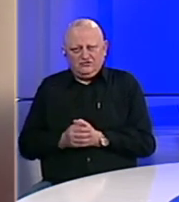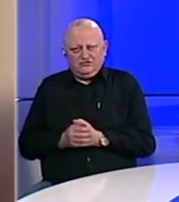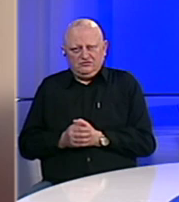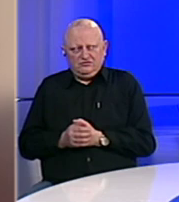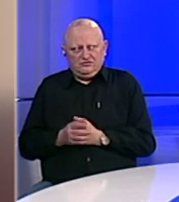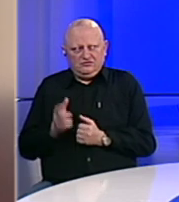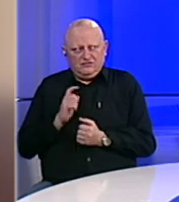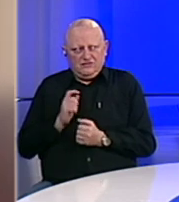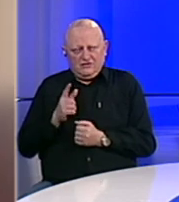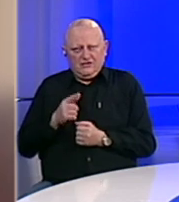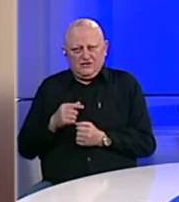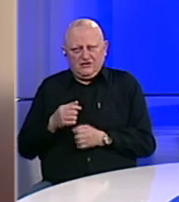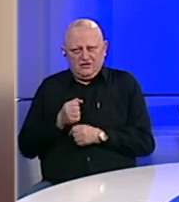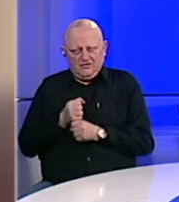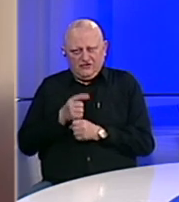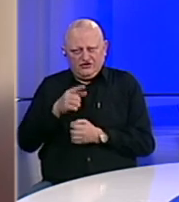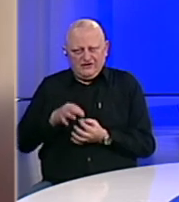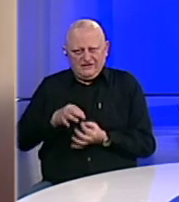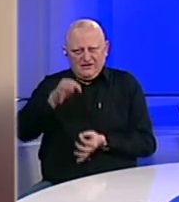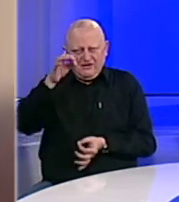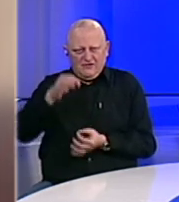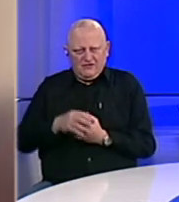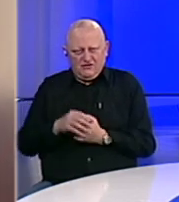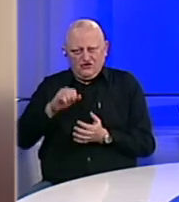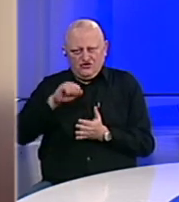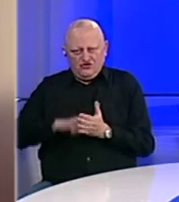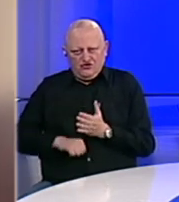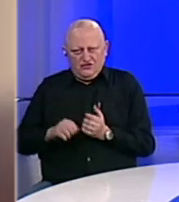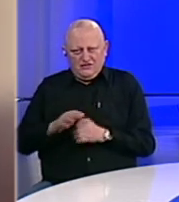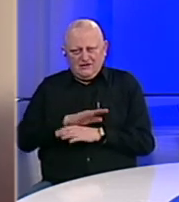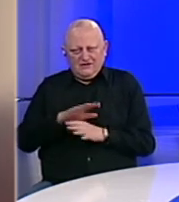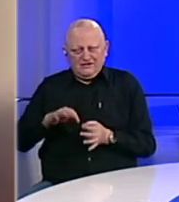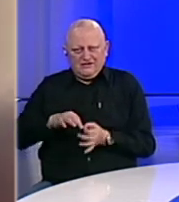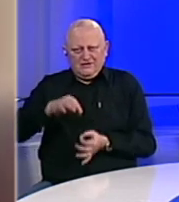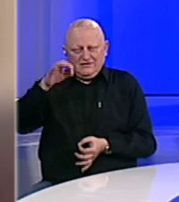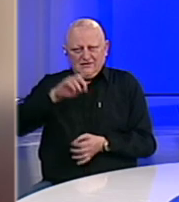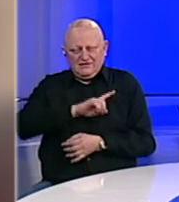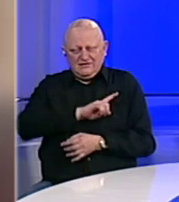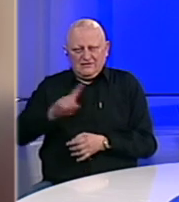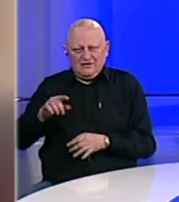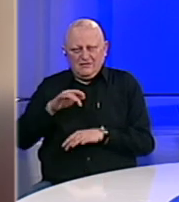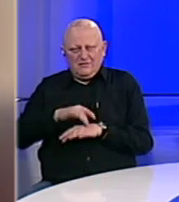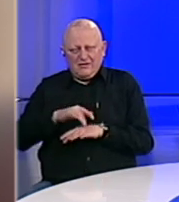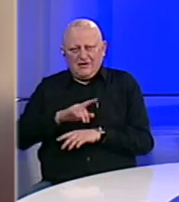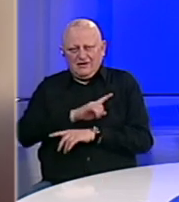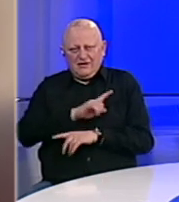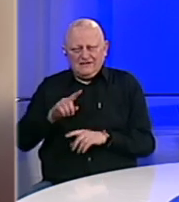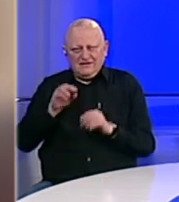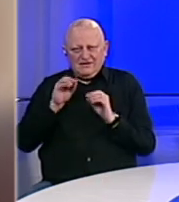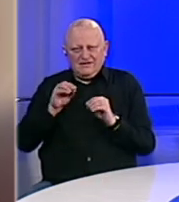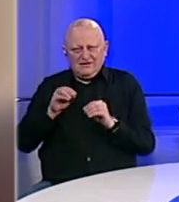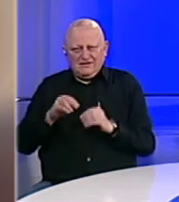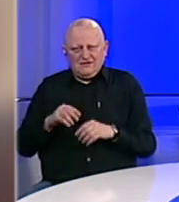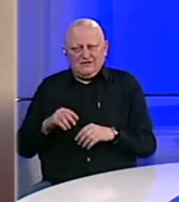Čekaj, jel se ti to pridržavaš ovih mjera? Strogo. Svih mjera zabrani. Svih preporuka. Svih savjeta.